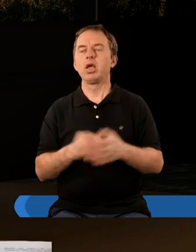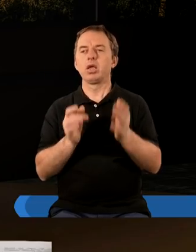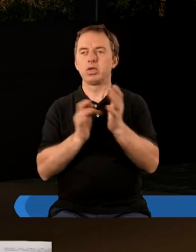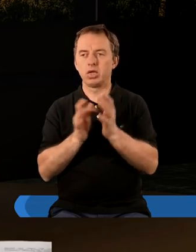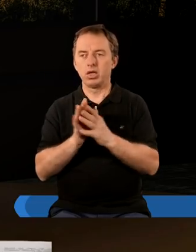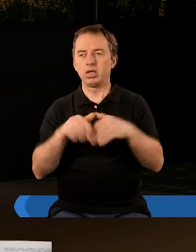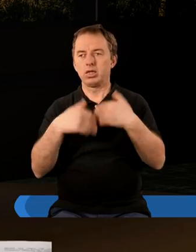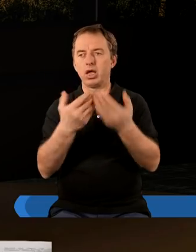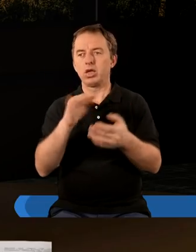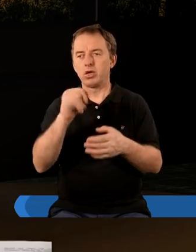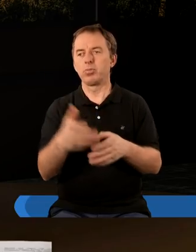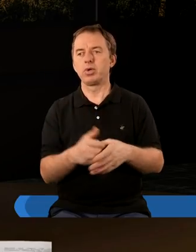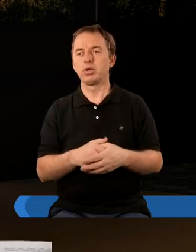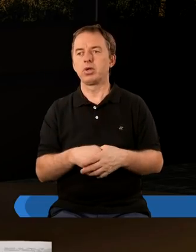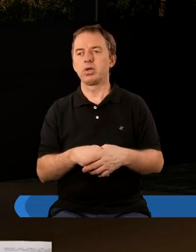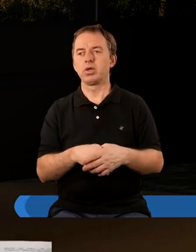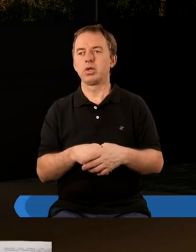Jezus daje im